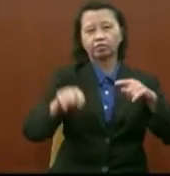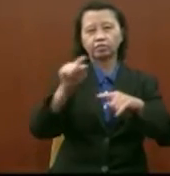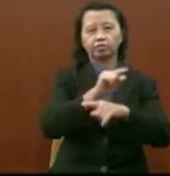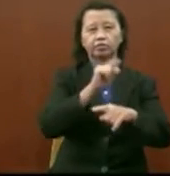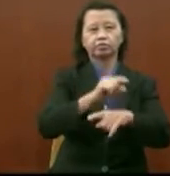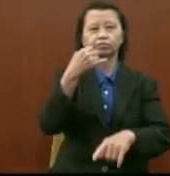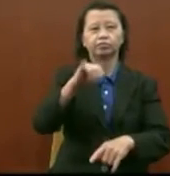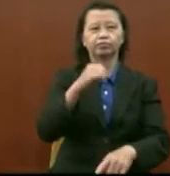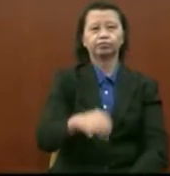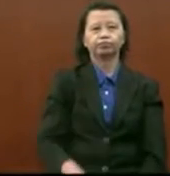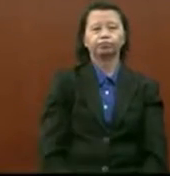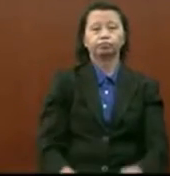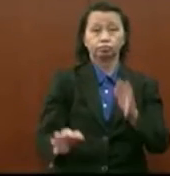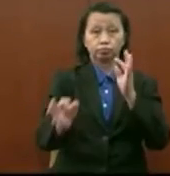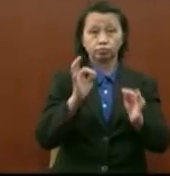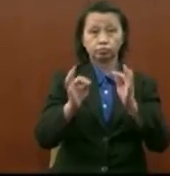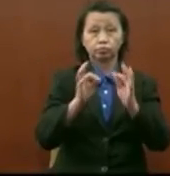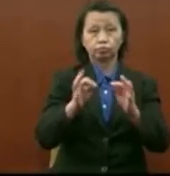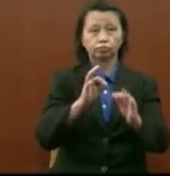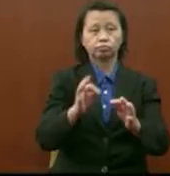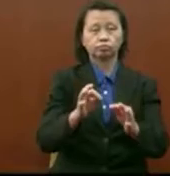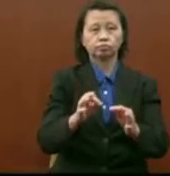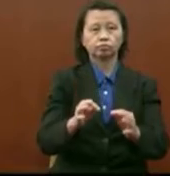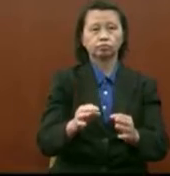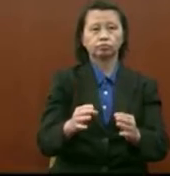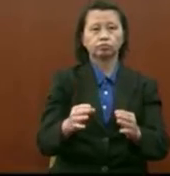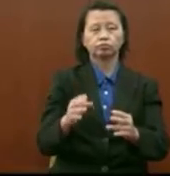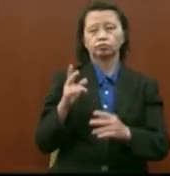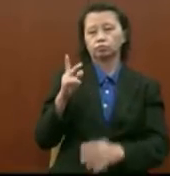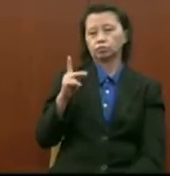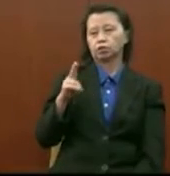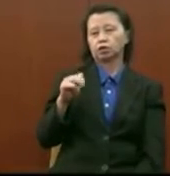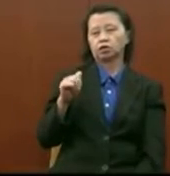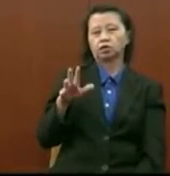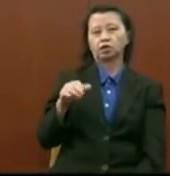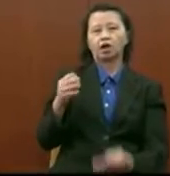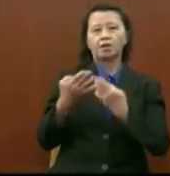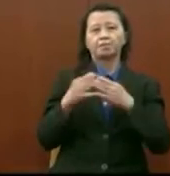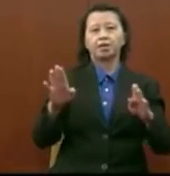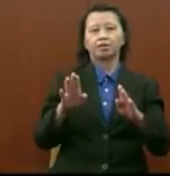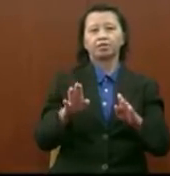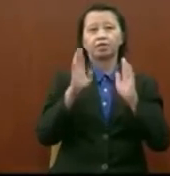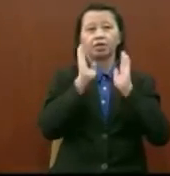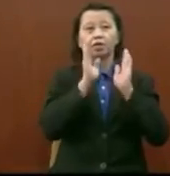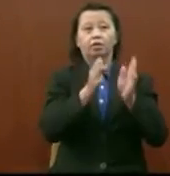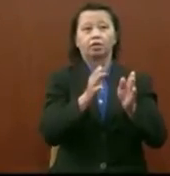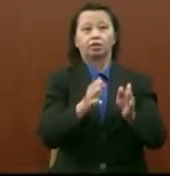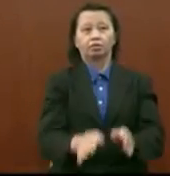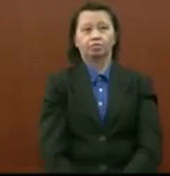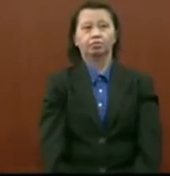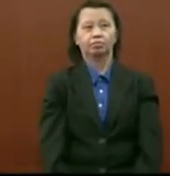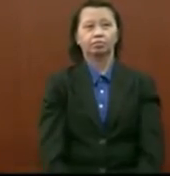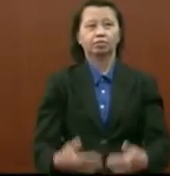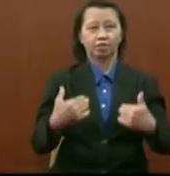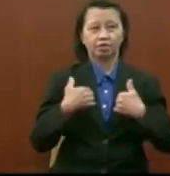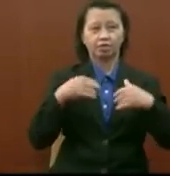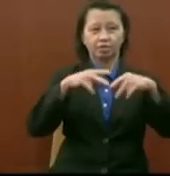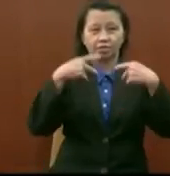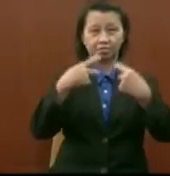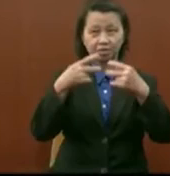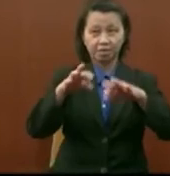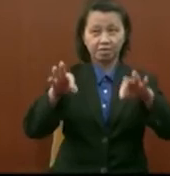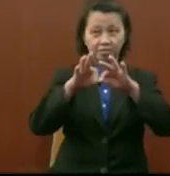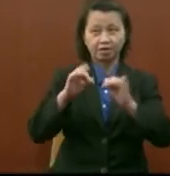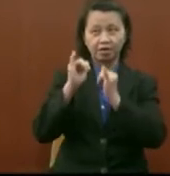cuma kalau saya boleh bertanya kepada yang umat kuang kurang sekarang ini bebas jadi dia tengah fokus apa yang yang berumur cakap tadi tu adakah parti yang penting